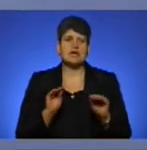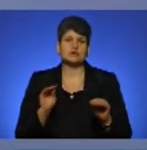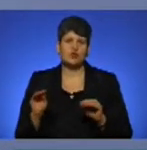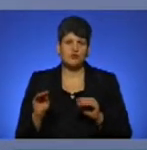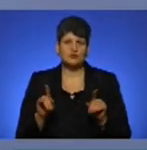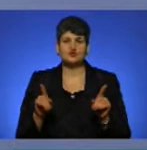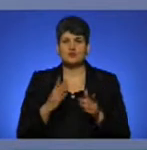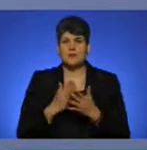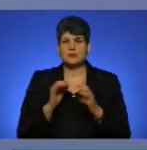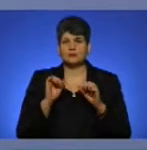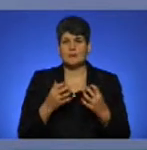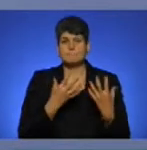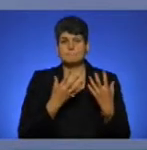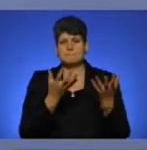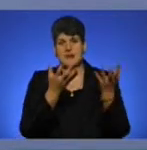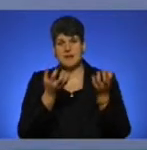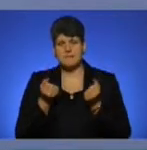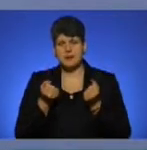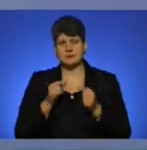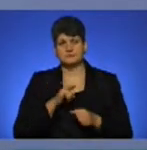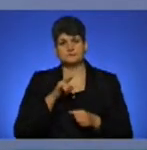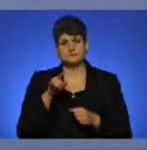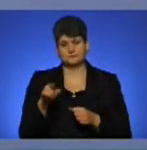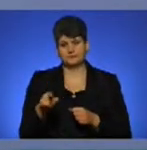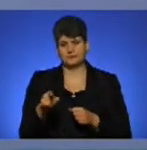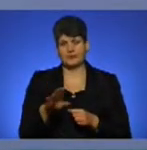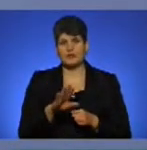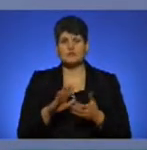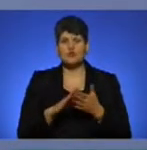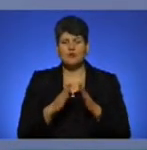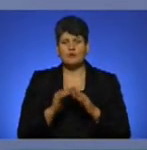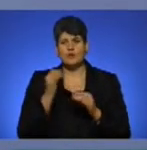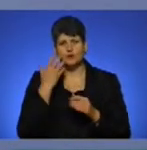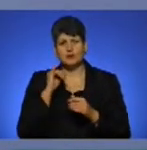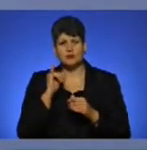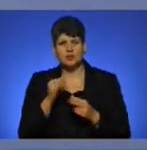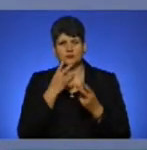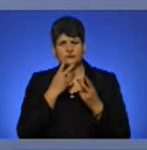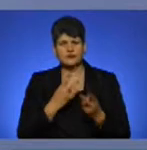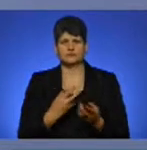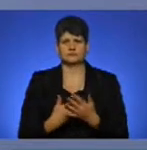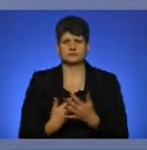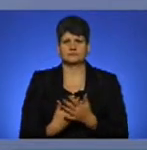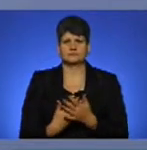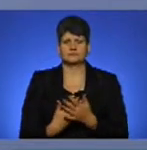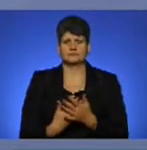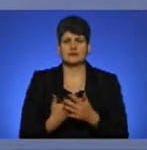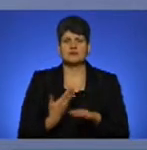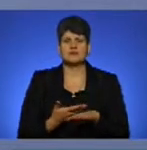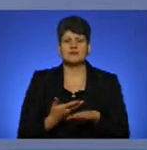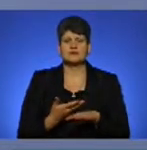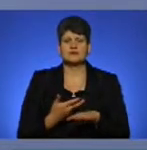щоб мати змогу приймати повітряність судна за умов недостатньої видимості, за умов складних